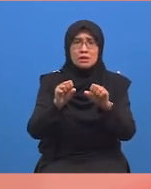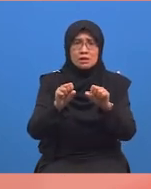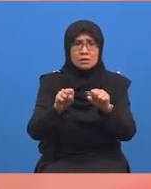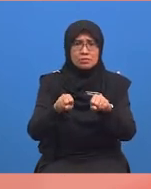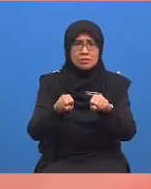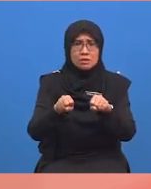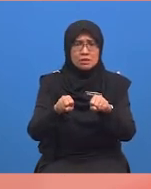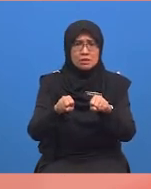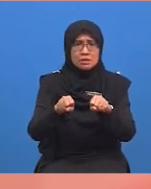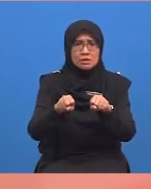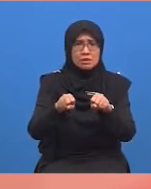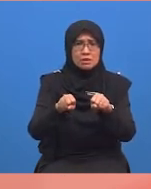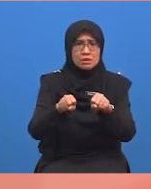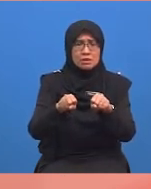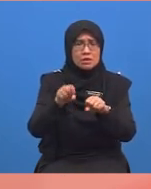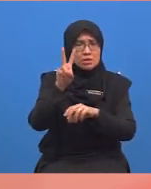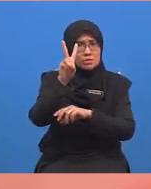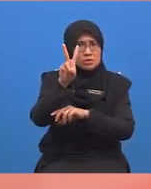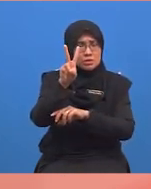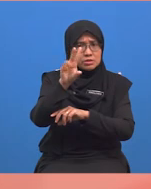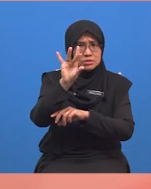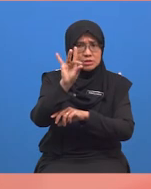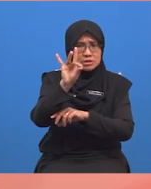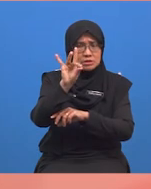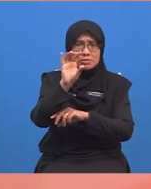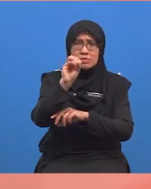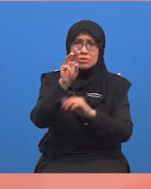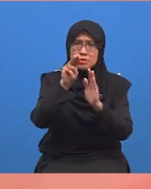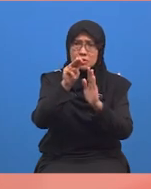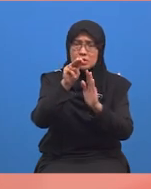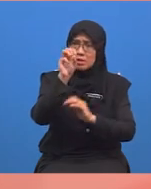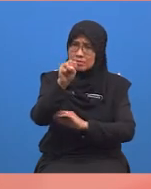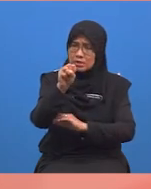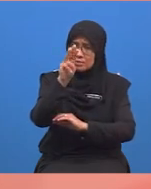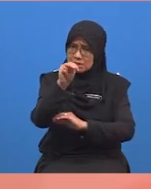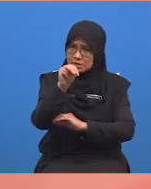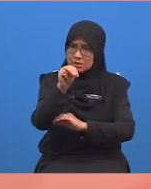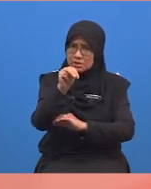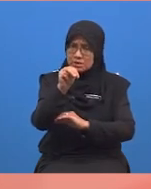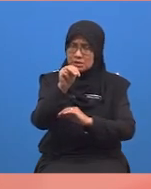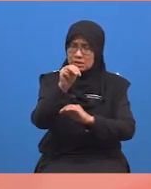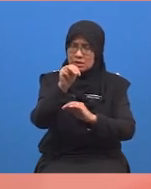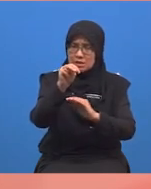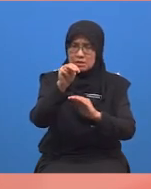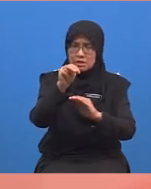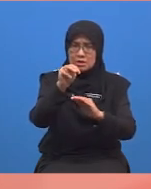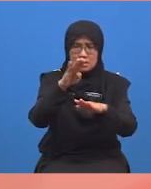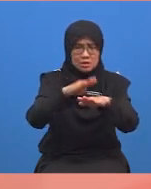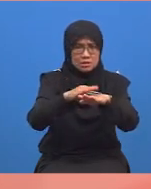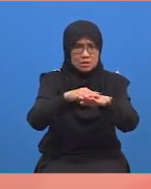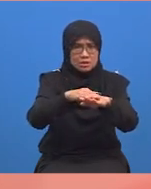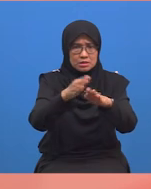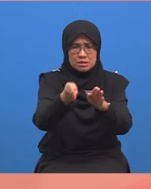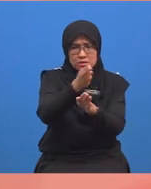turunkan nilai dua ratus lapan puluh meter dan letakkan di sebelah baki tiga